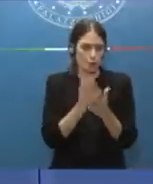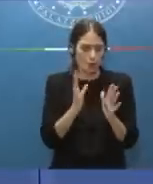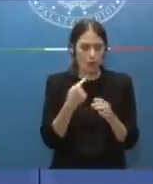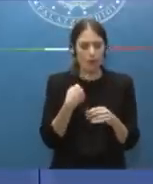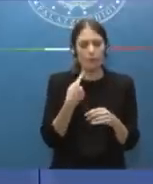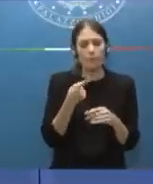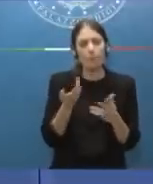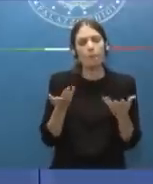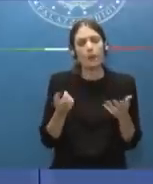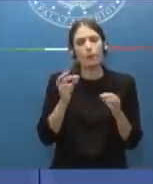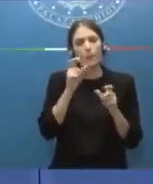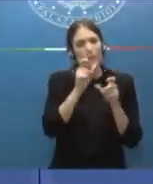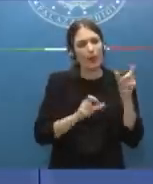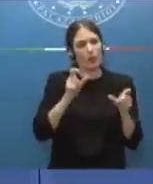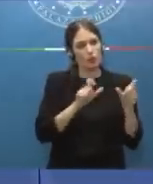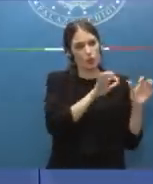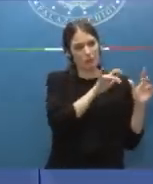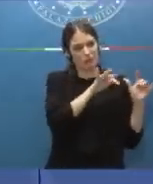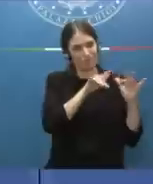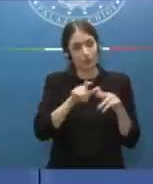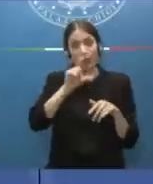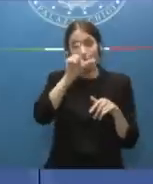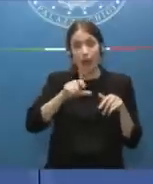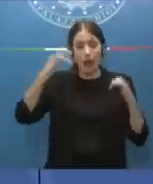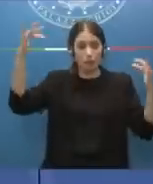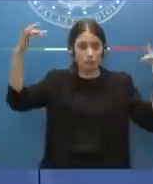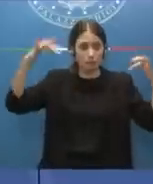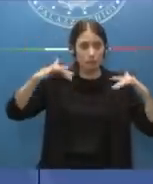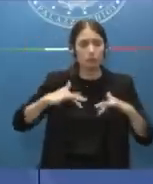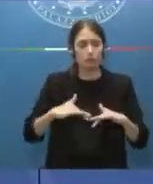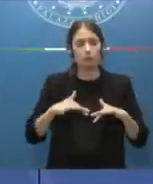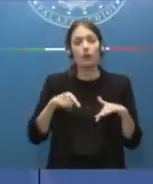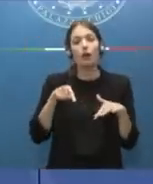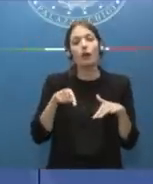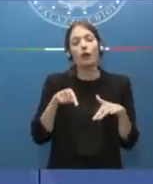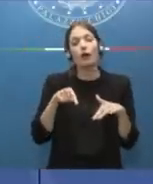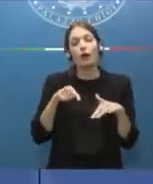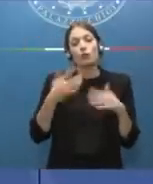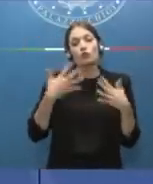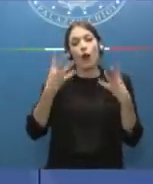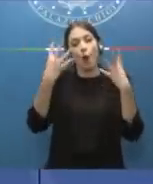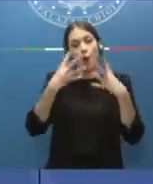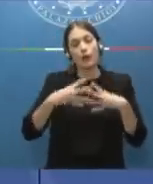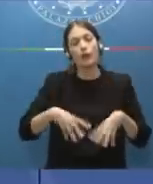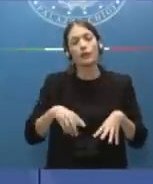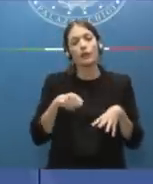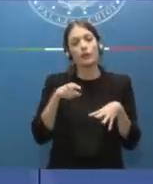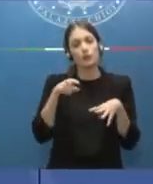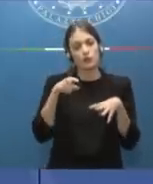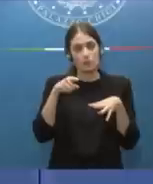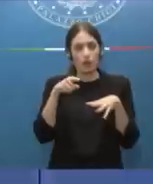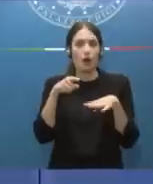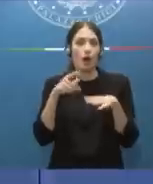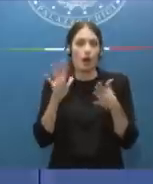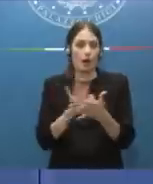queste migliaia di persone che erano arrivate in Italia e avevano organizzato questo rave